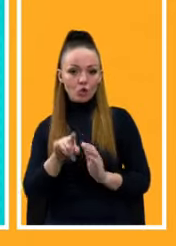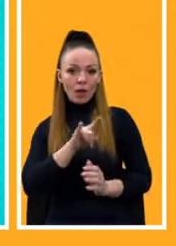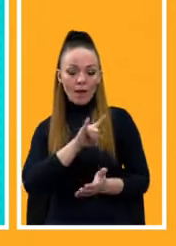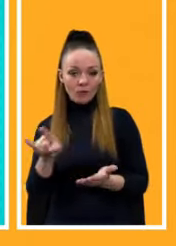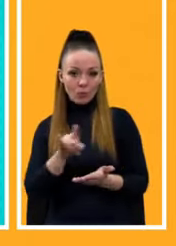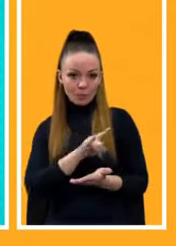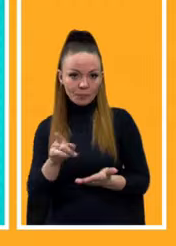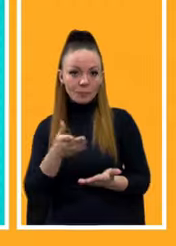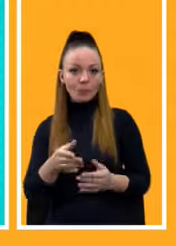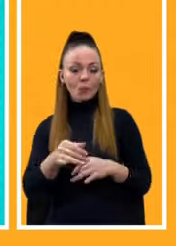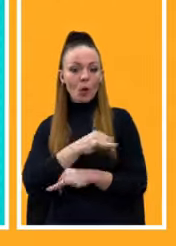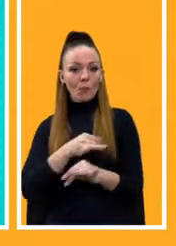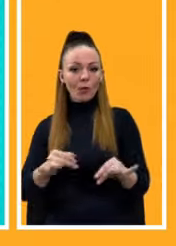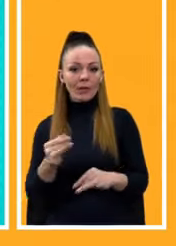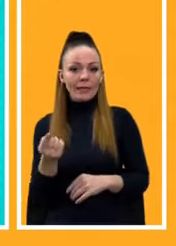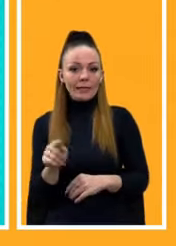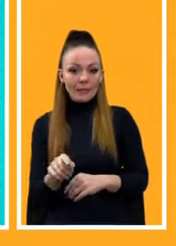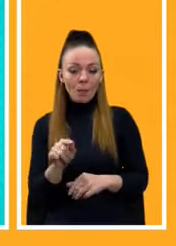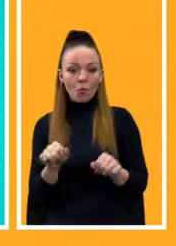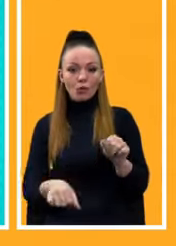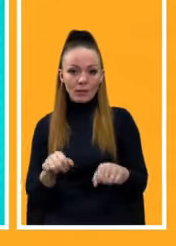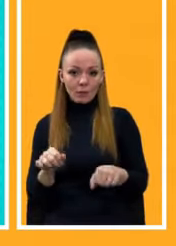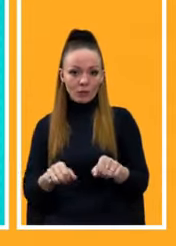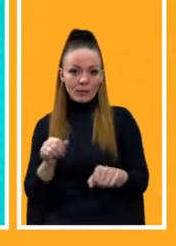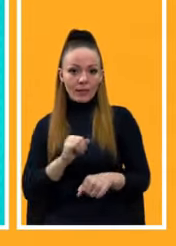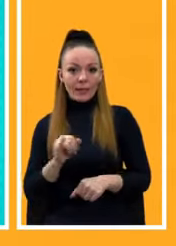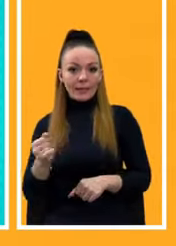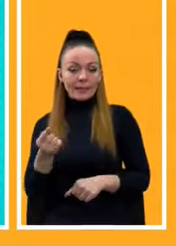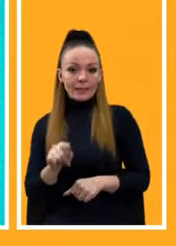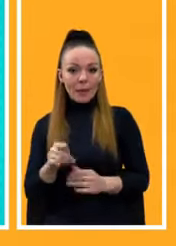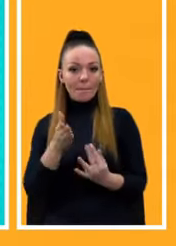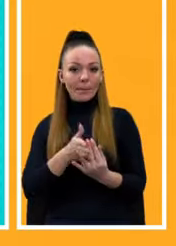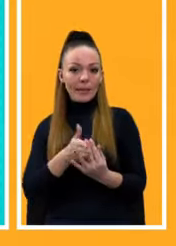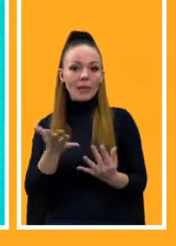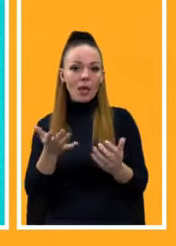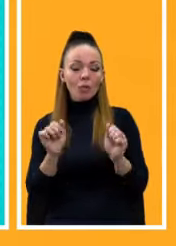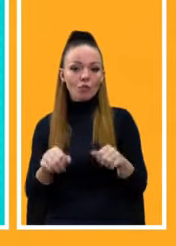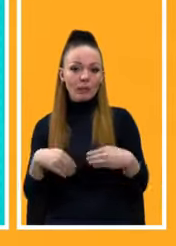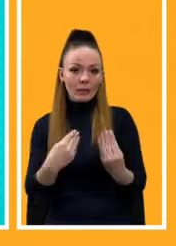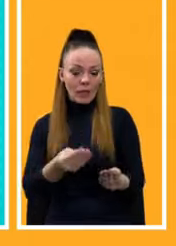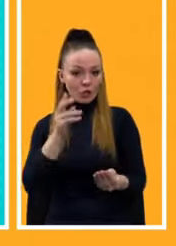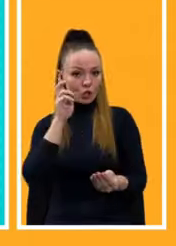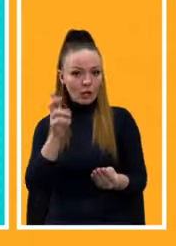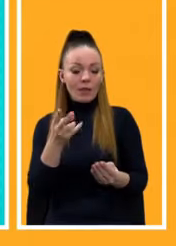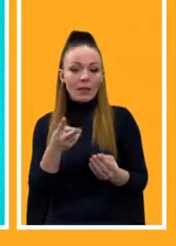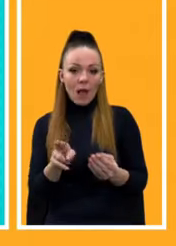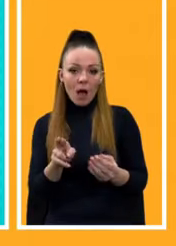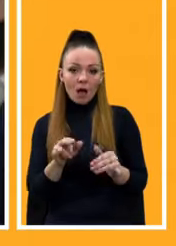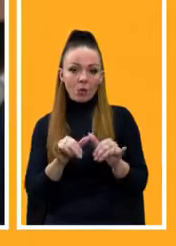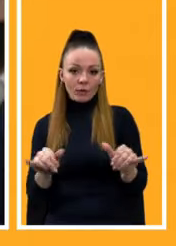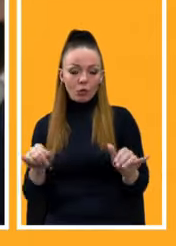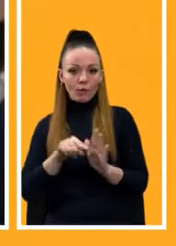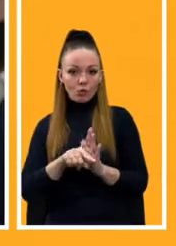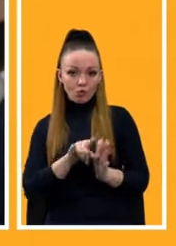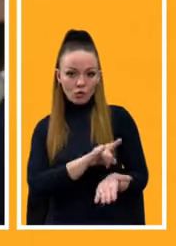обговорили ті можливості і ті пільги, які може надати держава для розвитку внутрішніх авіаперевезень.